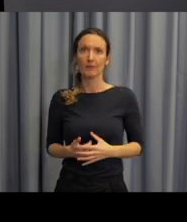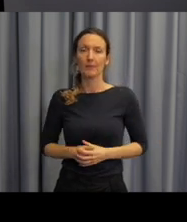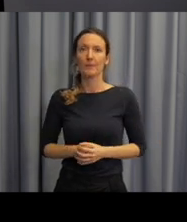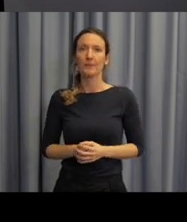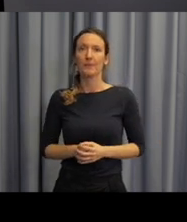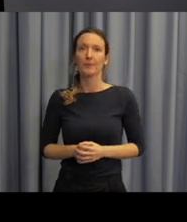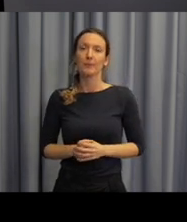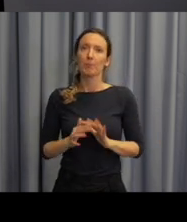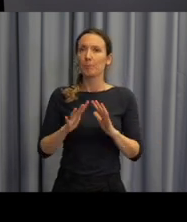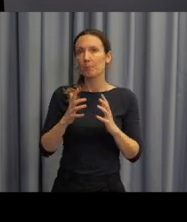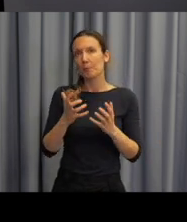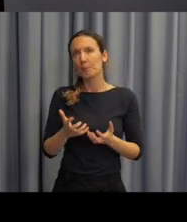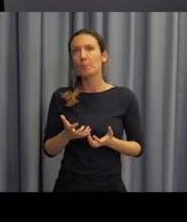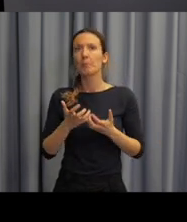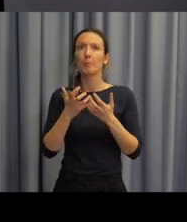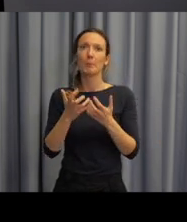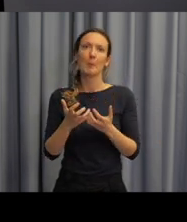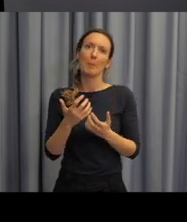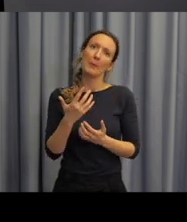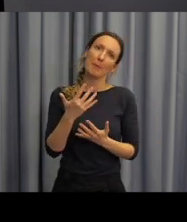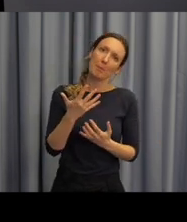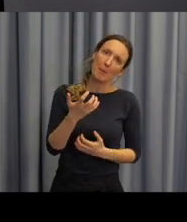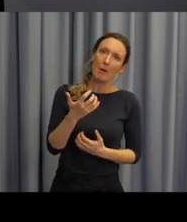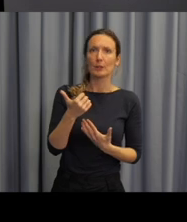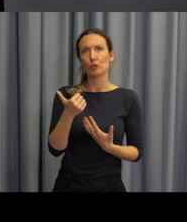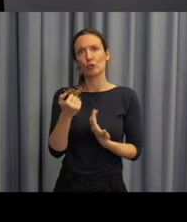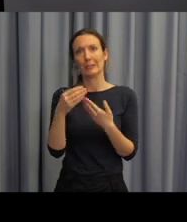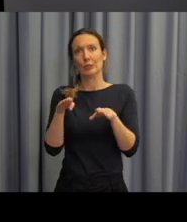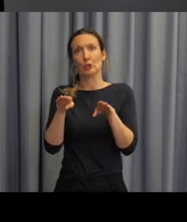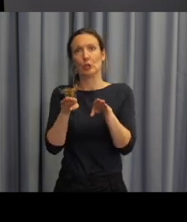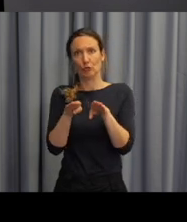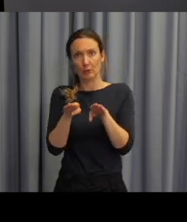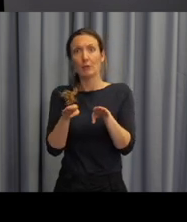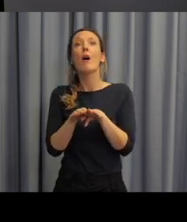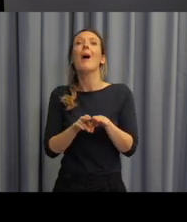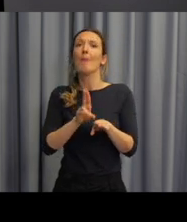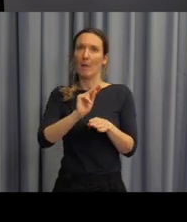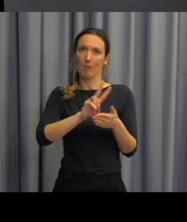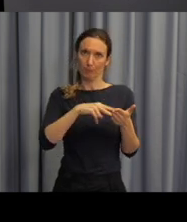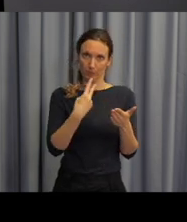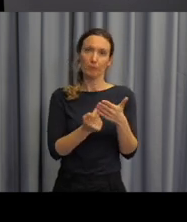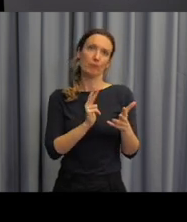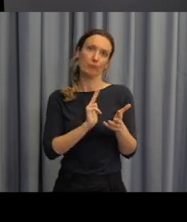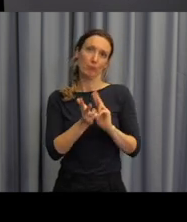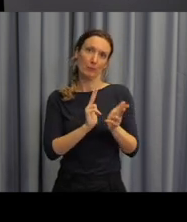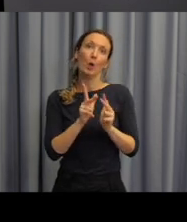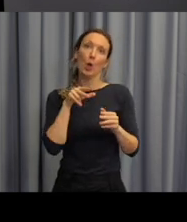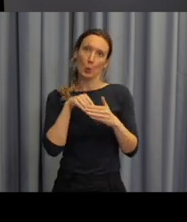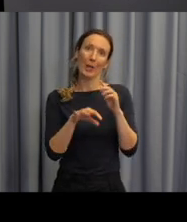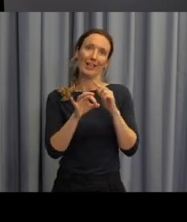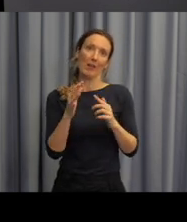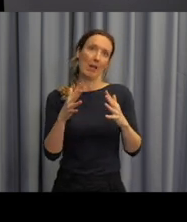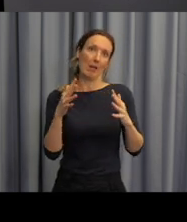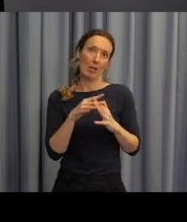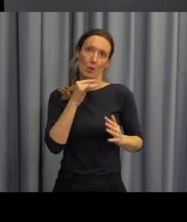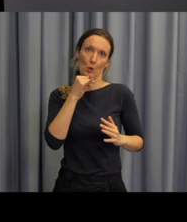Zhruba do poloviny základní školy jsou překlady zadání v českém znakovém jazyce. jsou ty QR